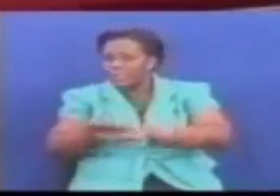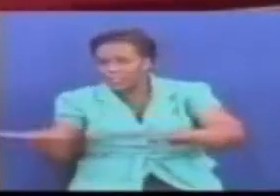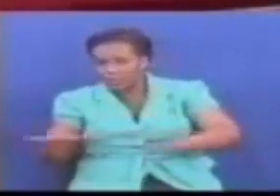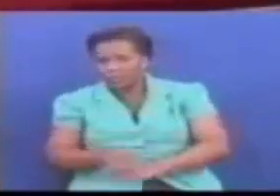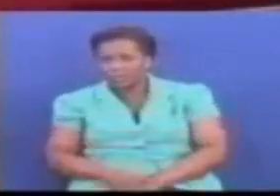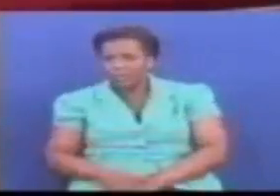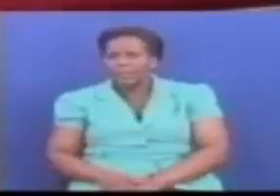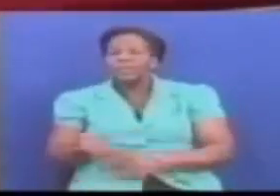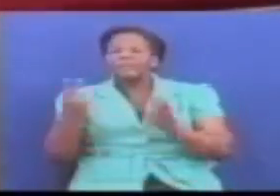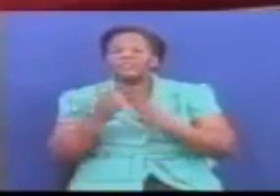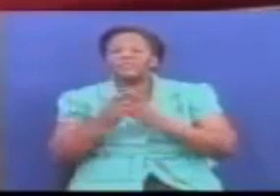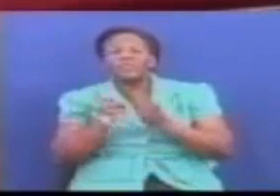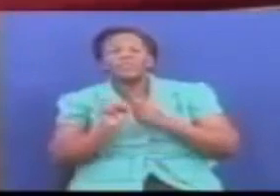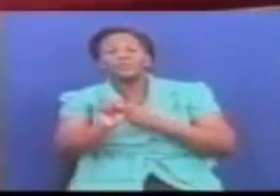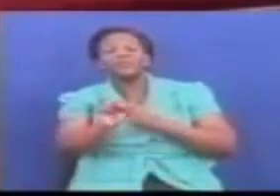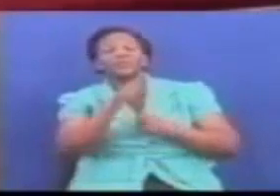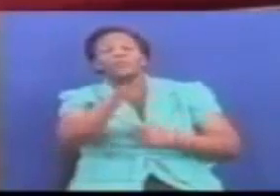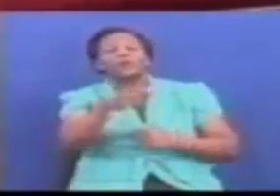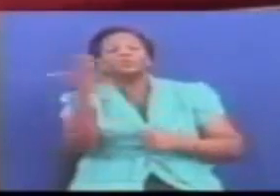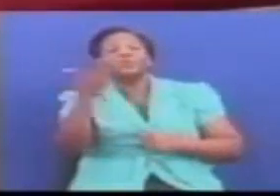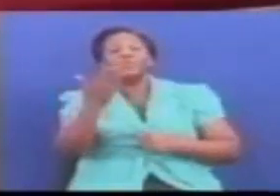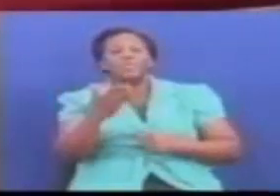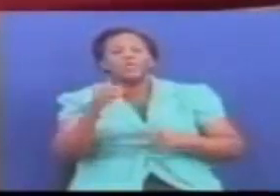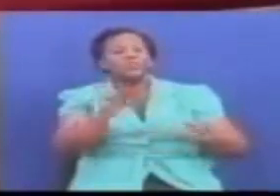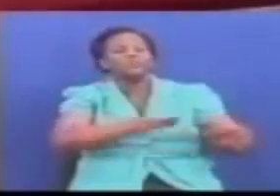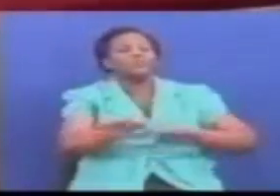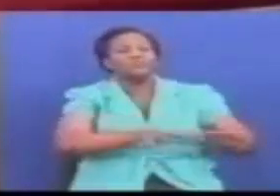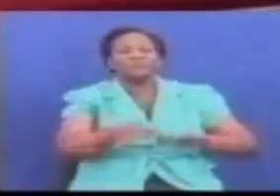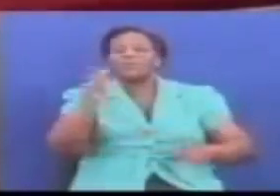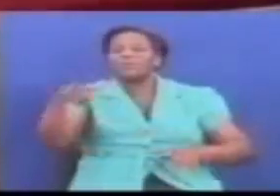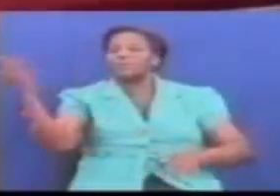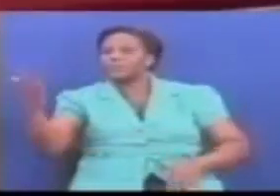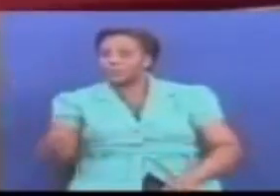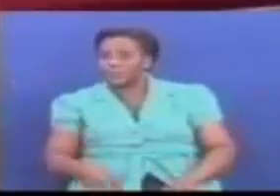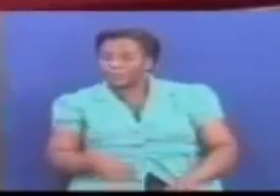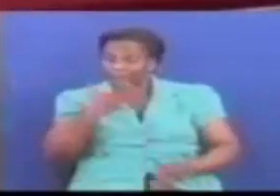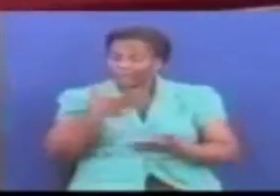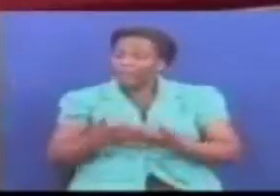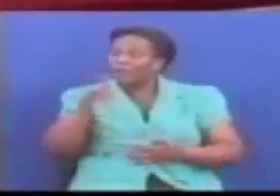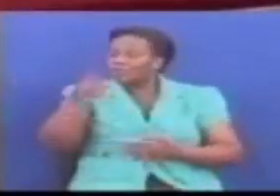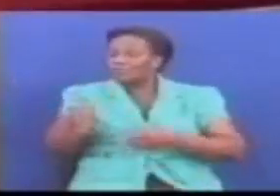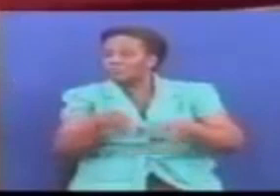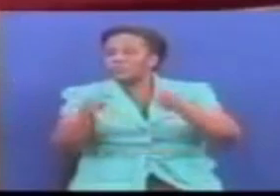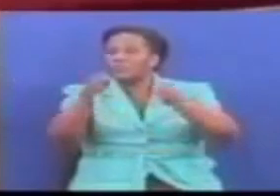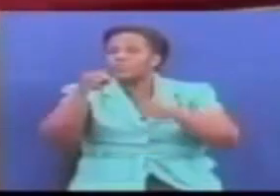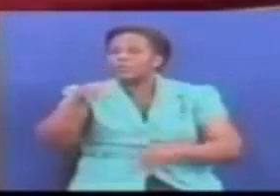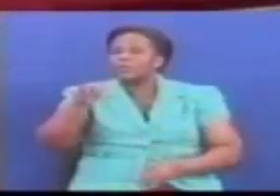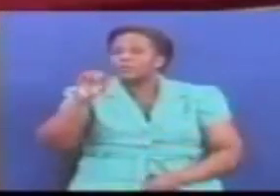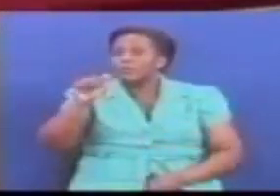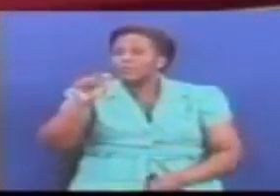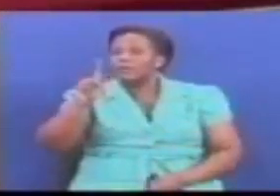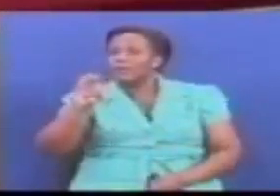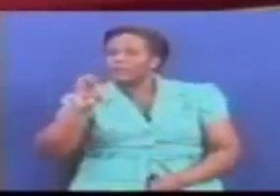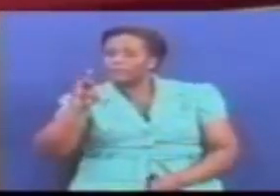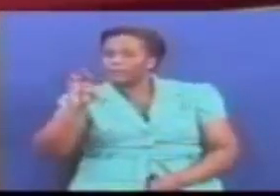inazuhia watu wengine wasi wakere watu wengine Mwishimabu ya kiti, muto makere Ni kweli kabisa kwamba muto ule